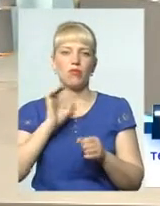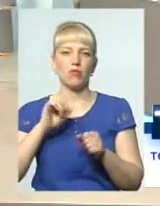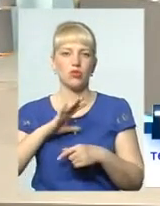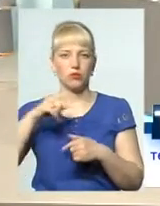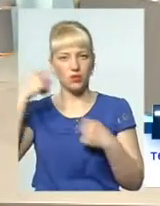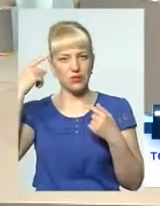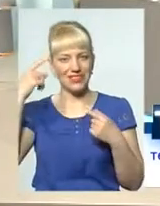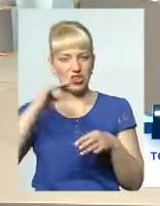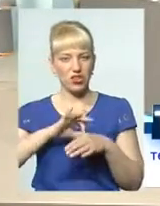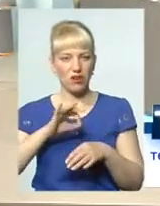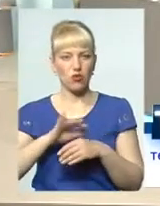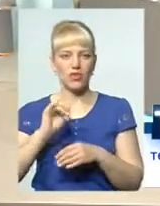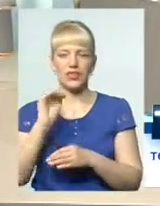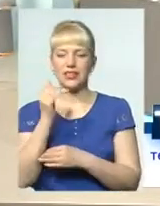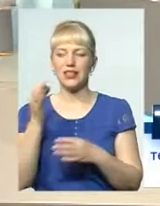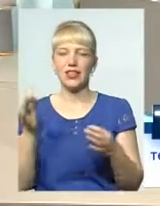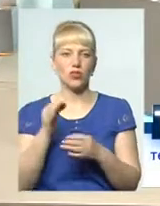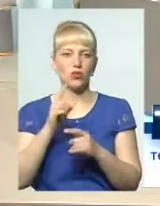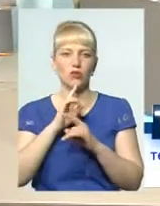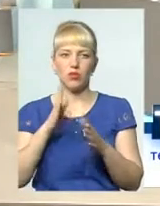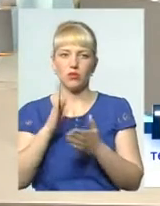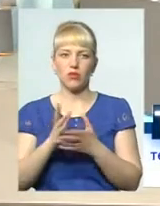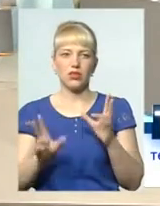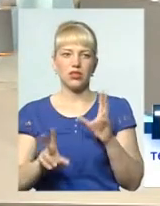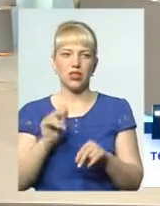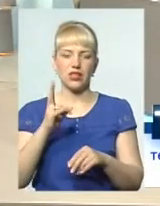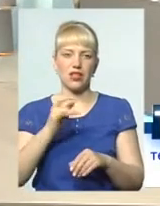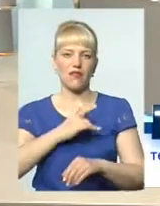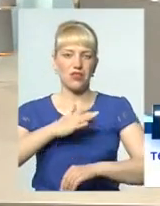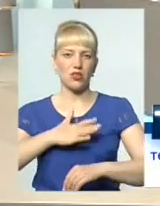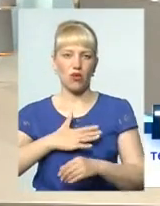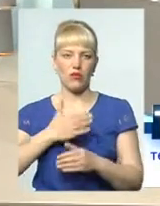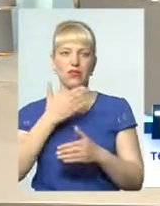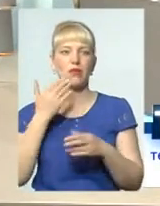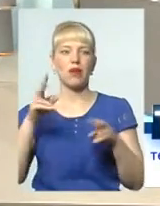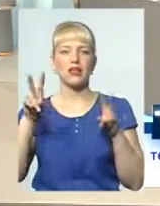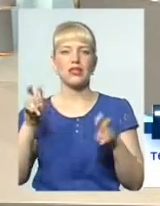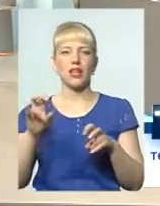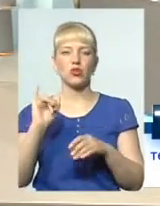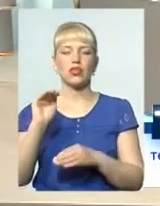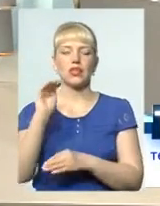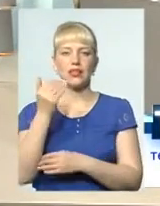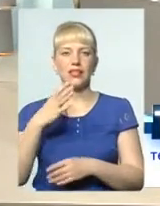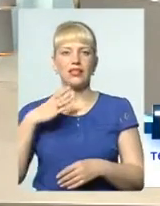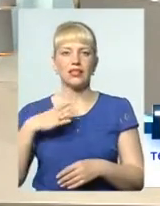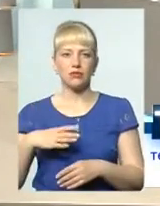психічно хвора, і та дитина ніколи не матиме шансу на усиновлення. Не має статусу. Вона змушена жити саме в такому